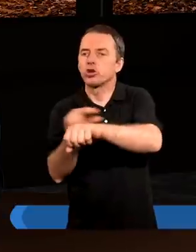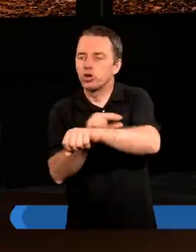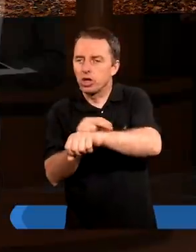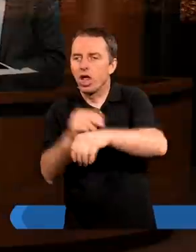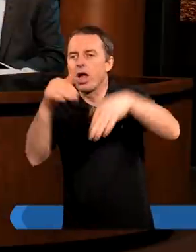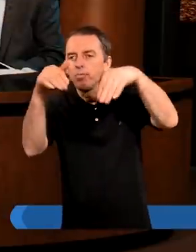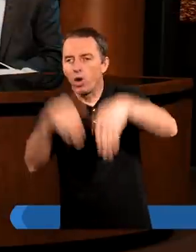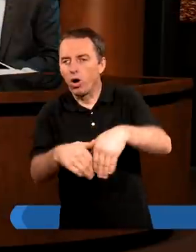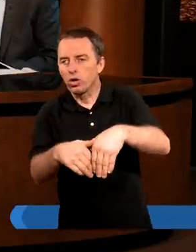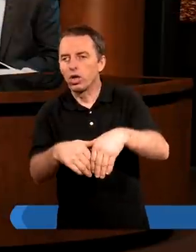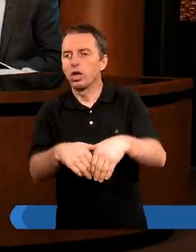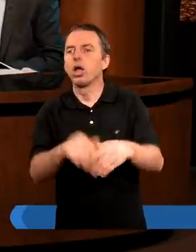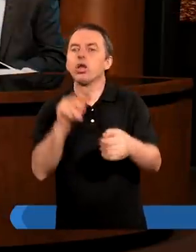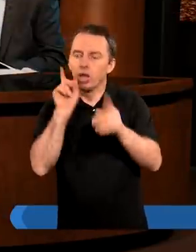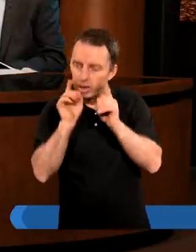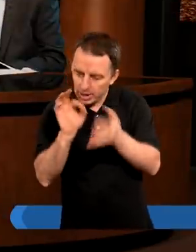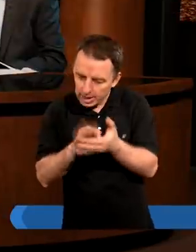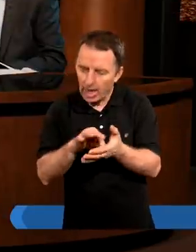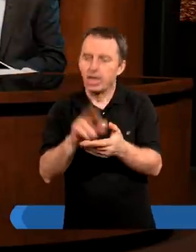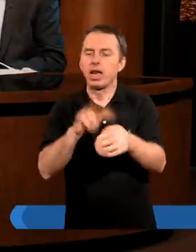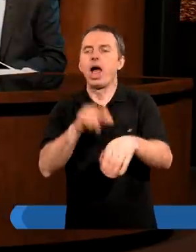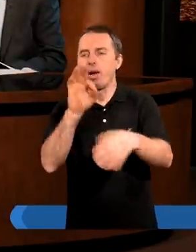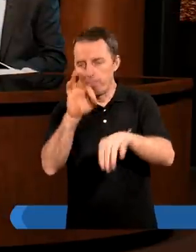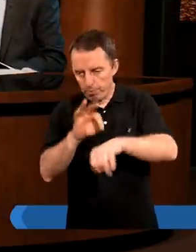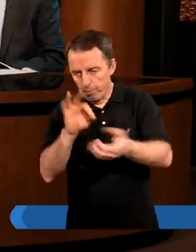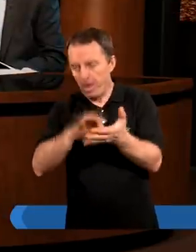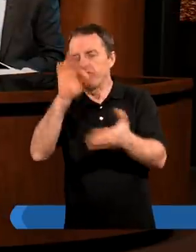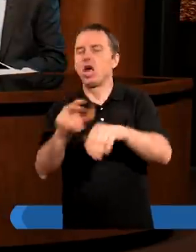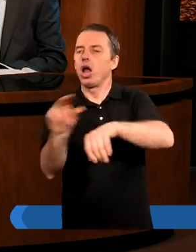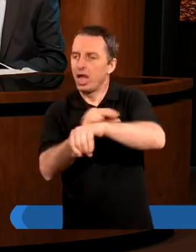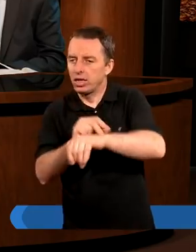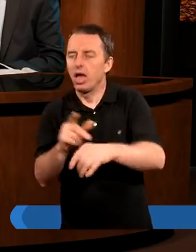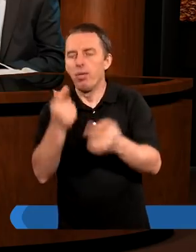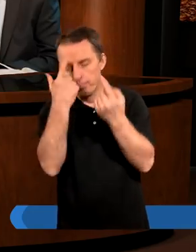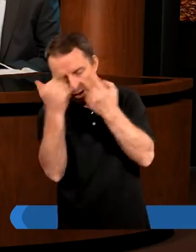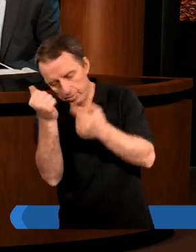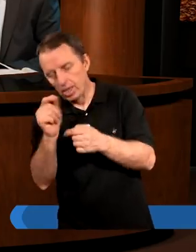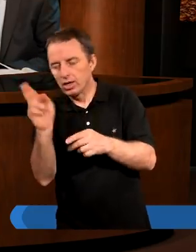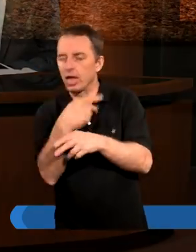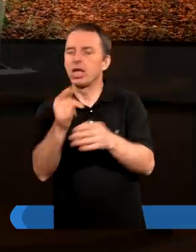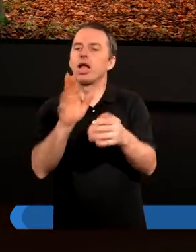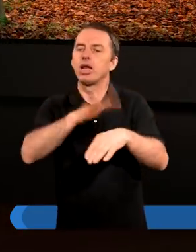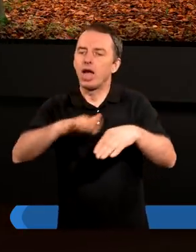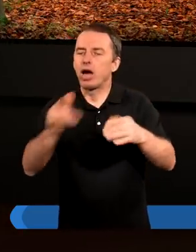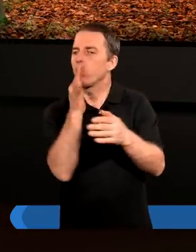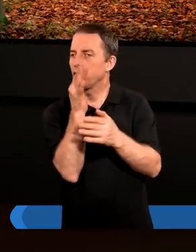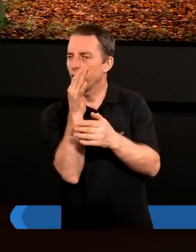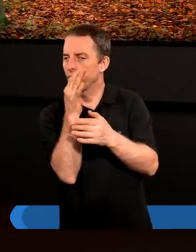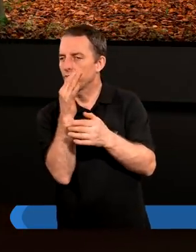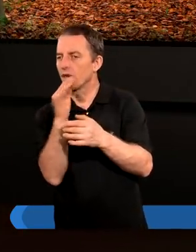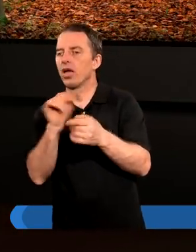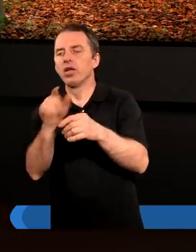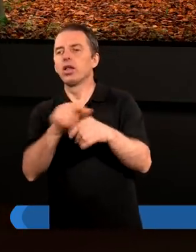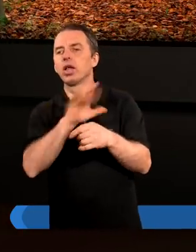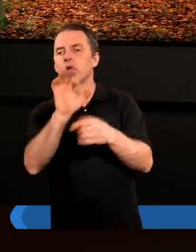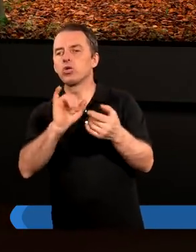Może być, albo jest, na pewno jest lecznicze. Pamiętacie, gdy naród izraelski już w krainie